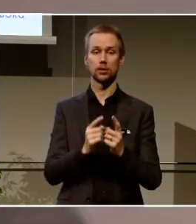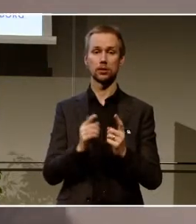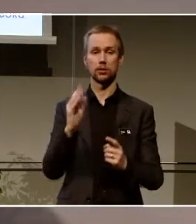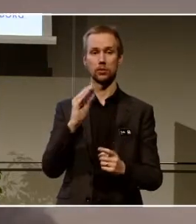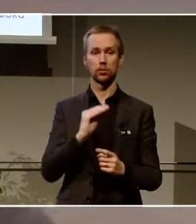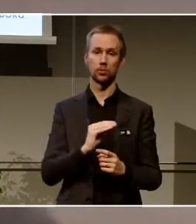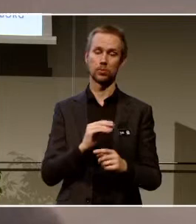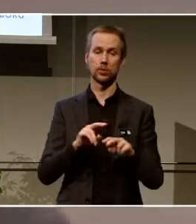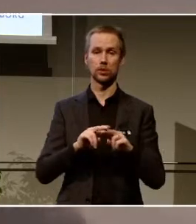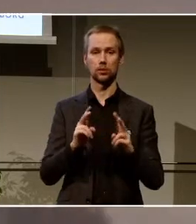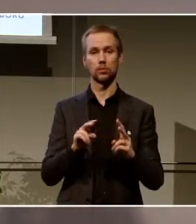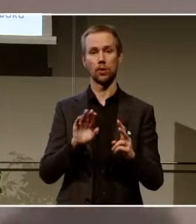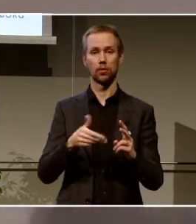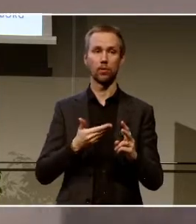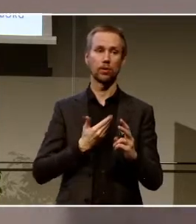faktiskt får.